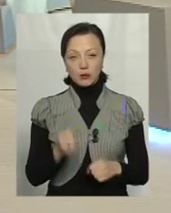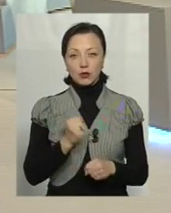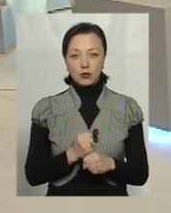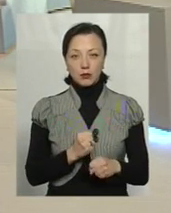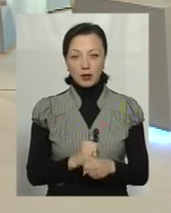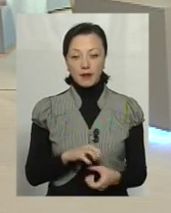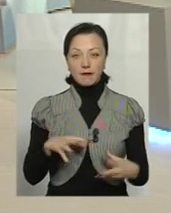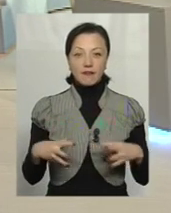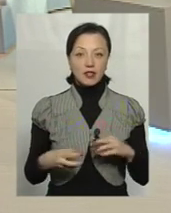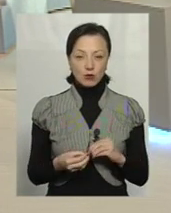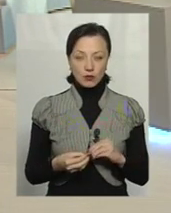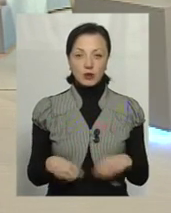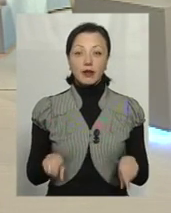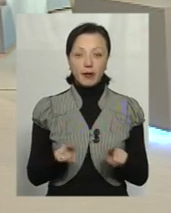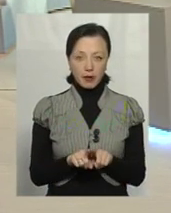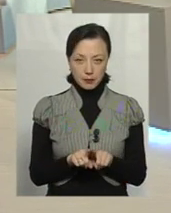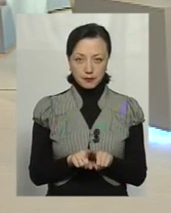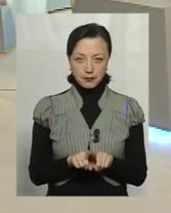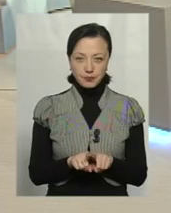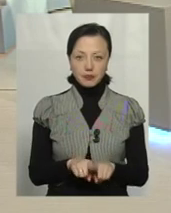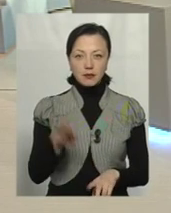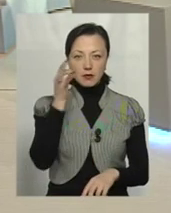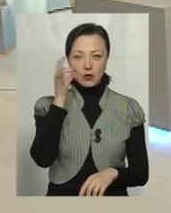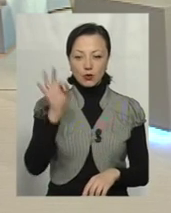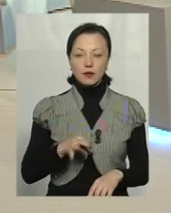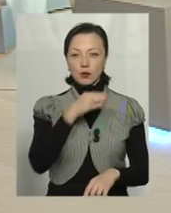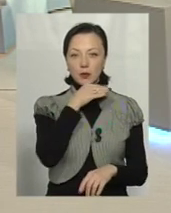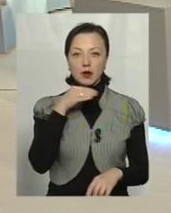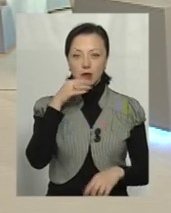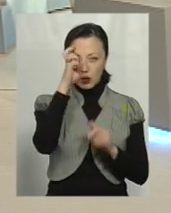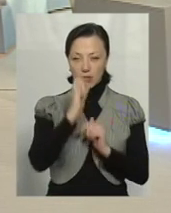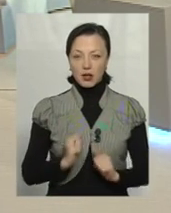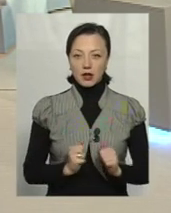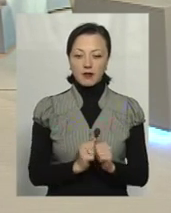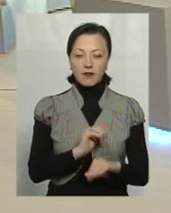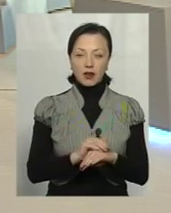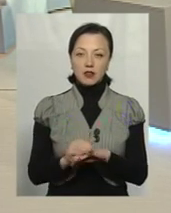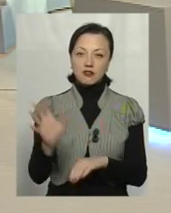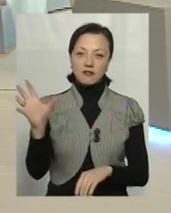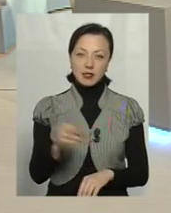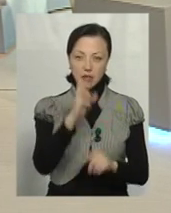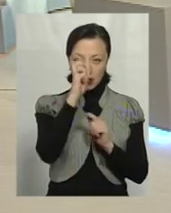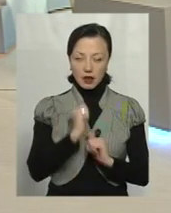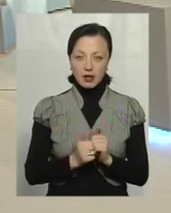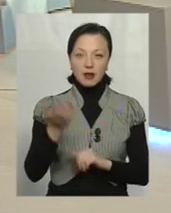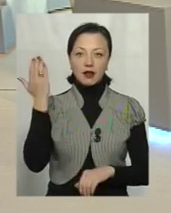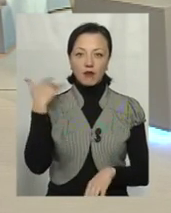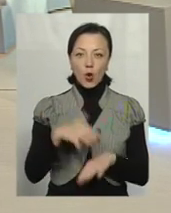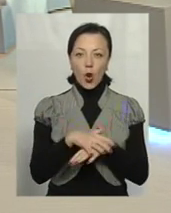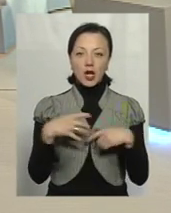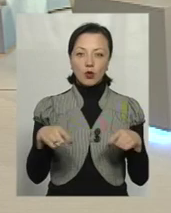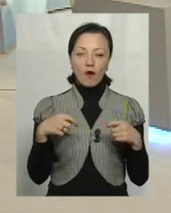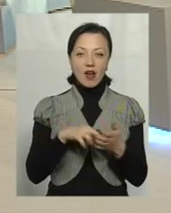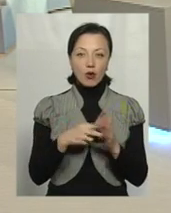такого висновку. По досвіду багатьох країн. Фактично всіх країн, в яких давно ринкова економіка.